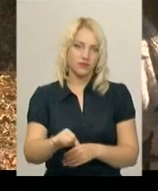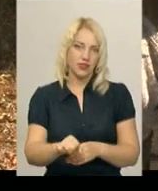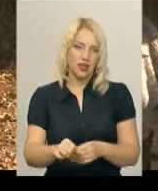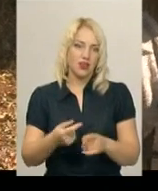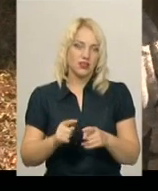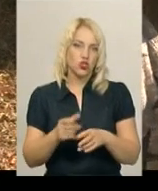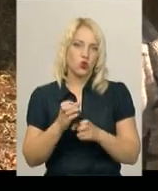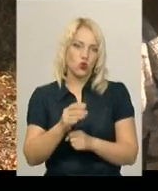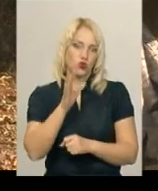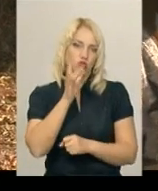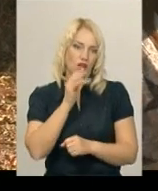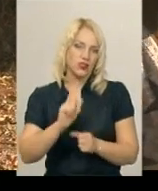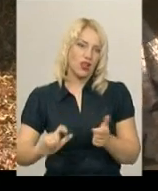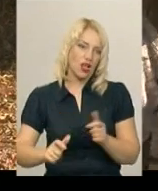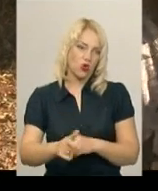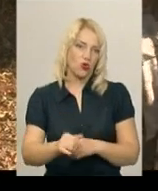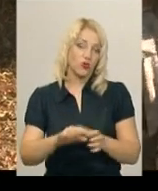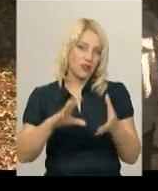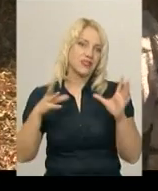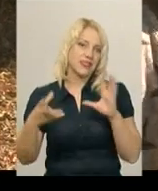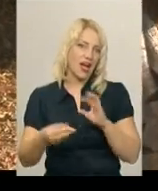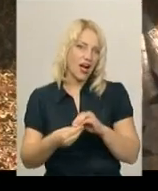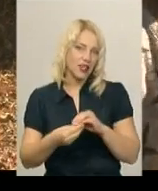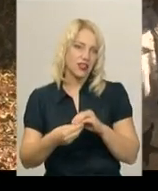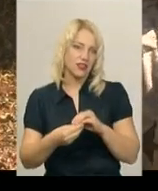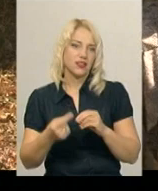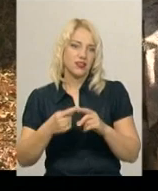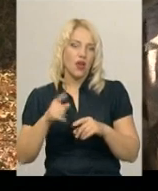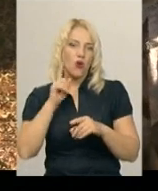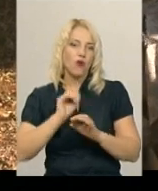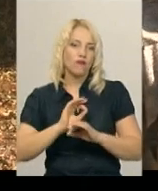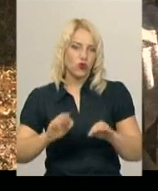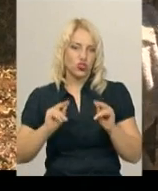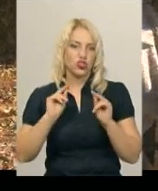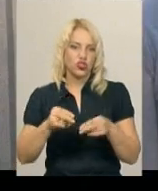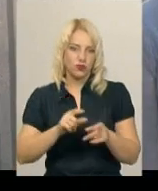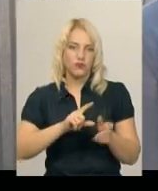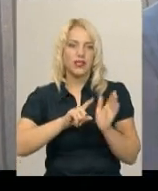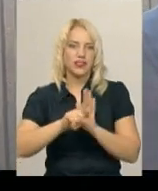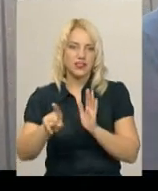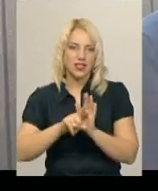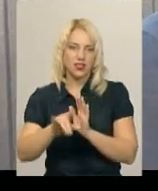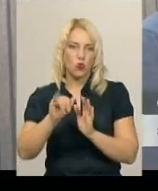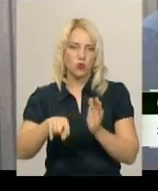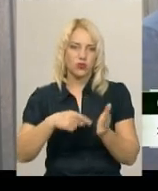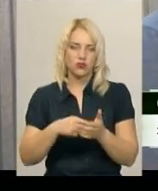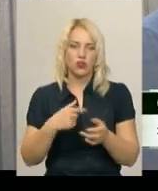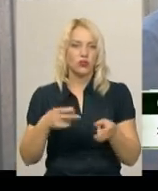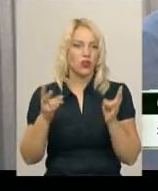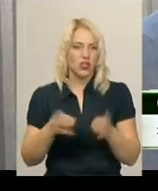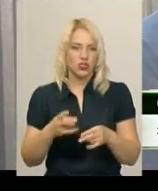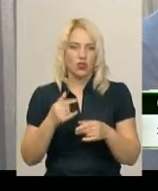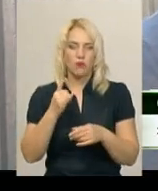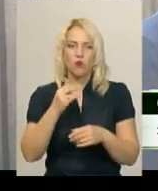скорочує нам і час на дорогу, та й взагалі набагато це комфортніше, ніж їздити в місто. Дуже доречний, бо в нас тут немає